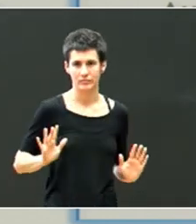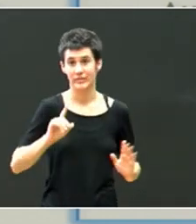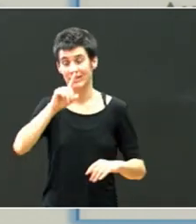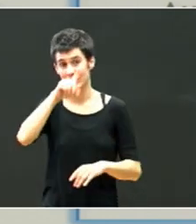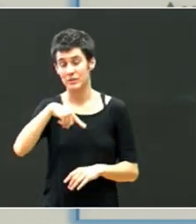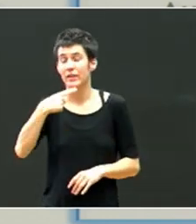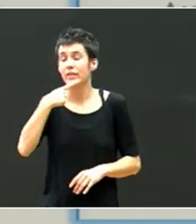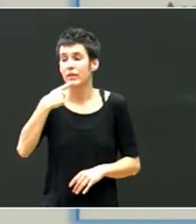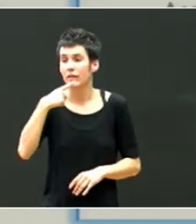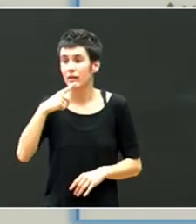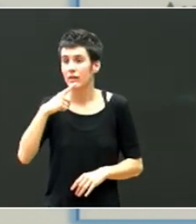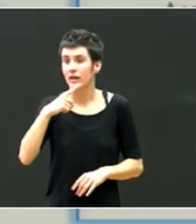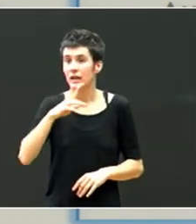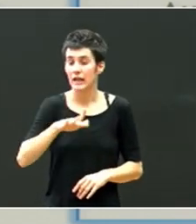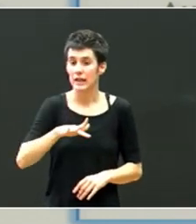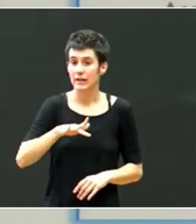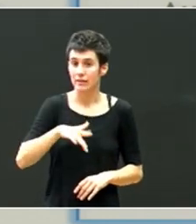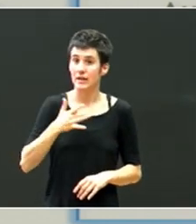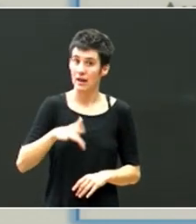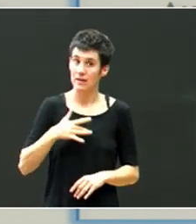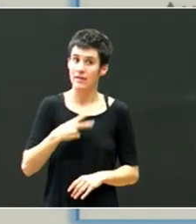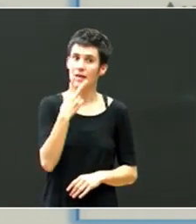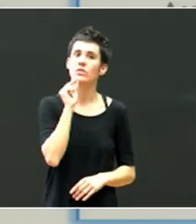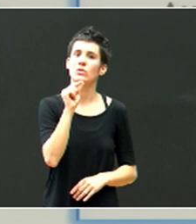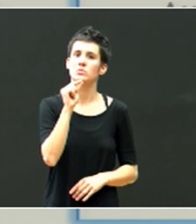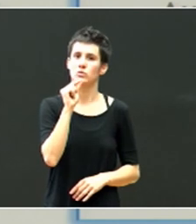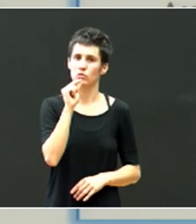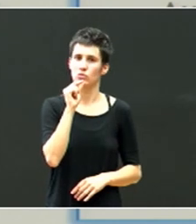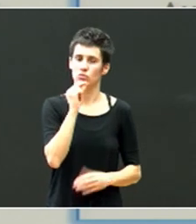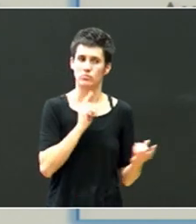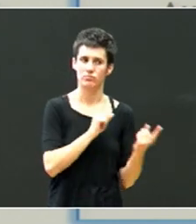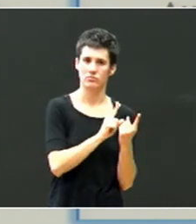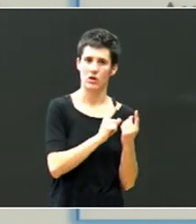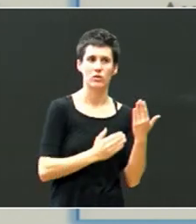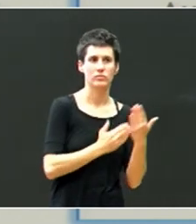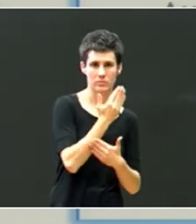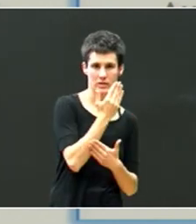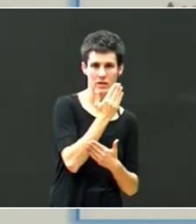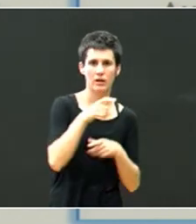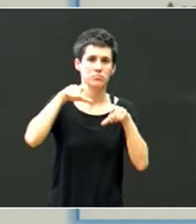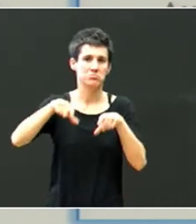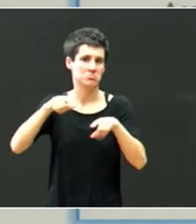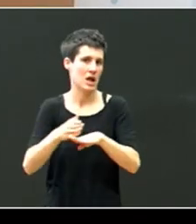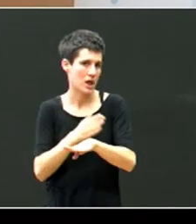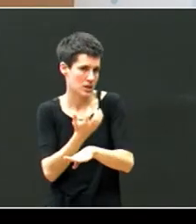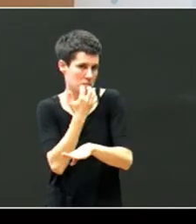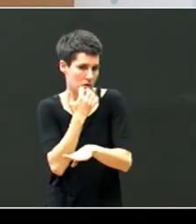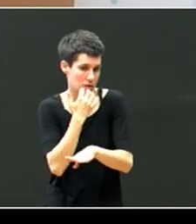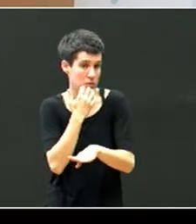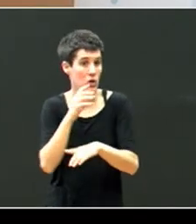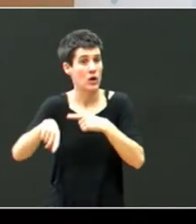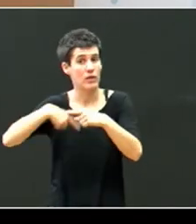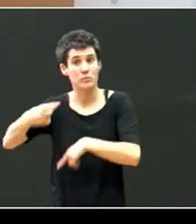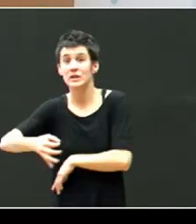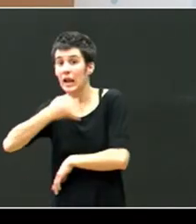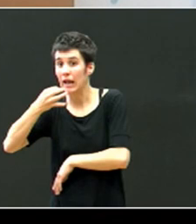ezaten da, eunian bi minuto, berarekin. Koizian, errekreo aurretik demagun, eta txaldian,